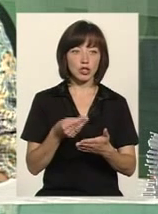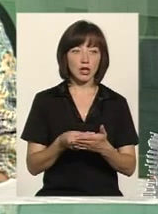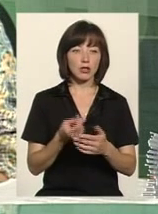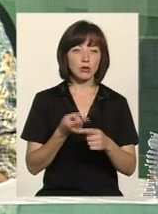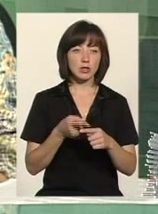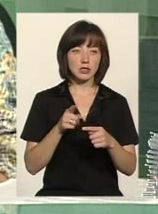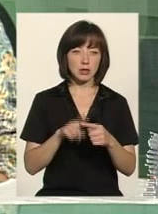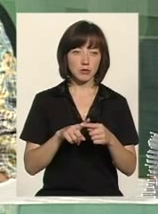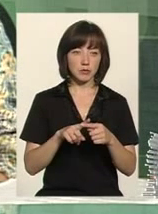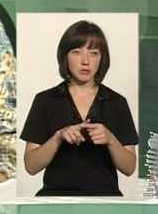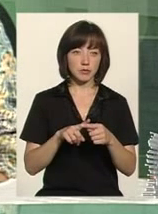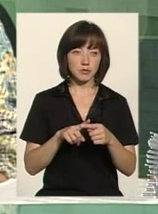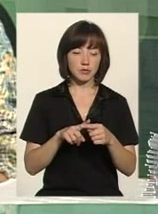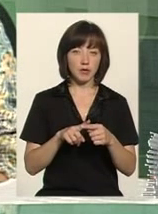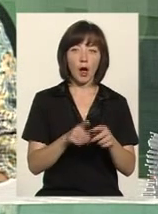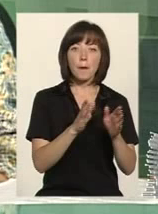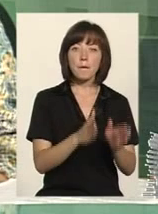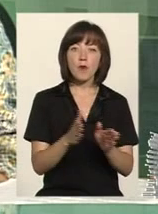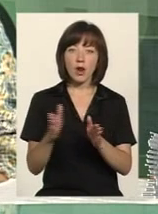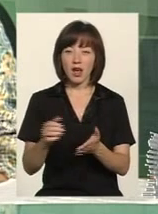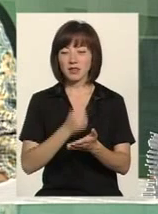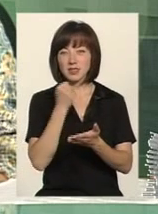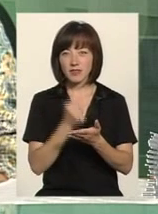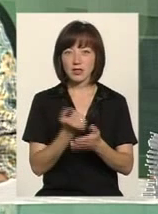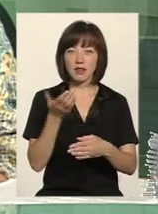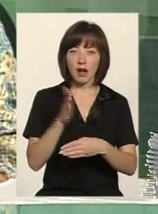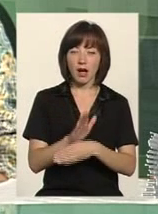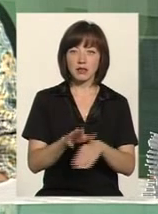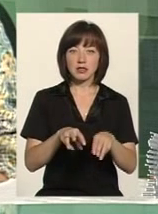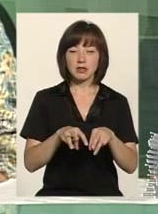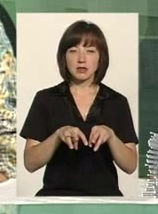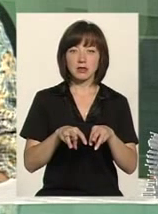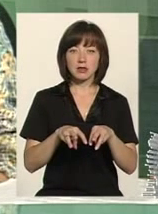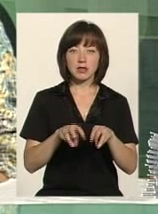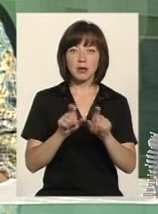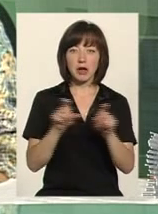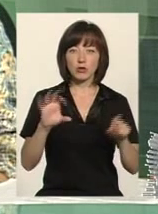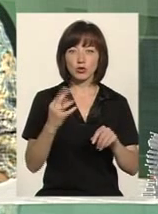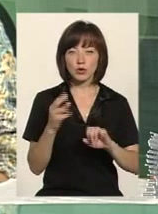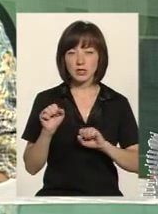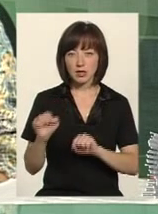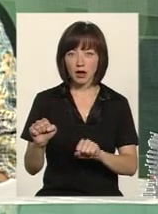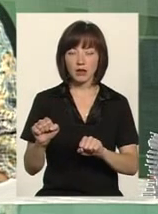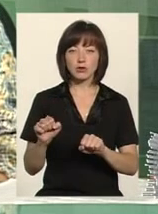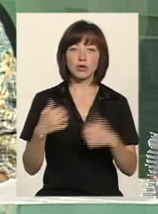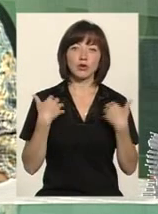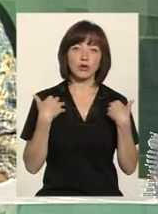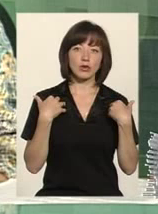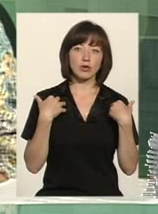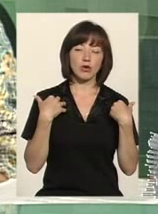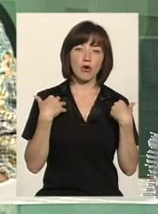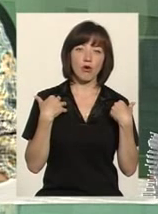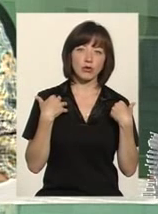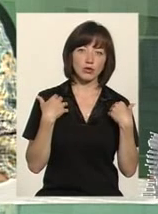порядок, який затверджений наказами Департаменту соцзахисту охорони здоров'я і зреєстрований в головному управлінні встиці.